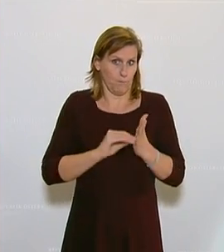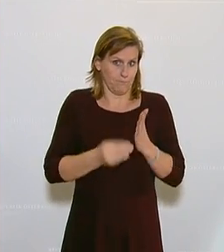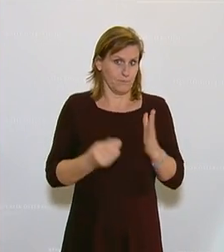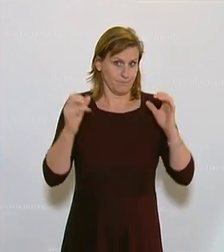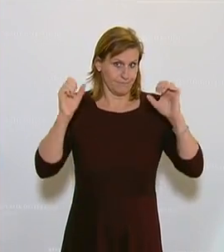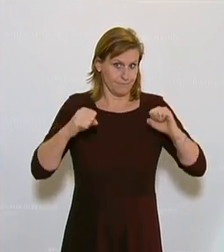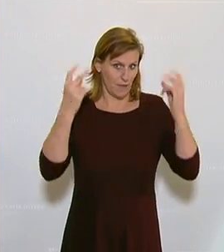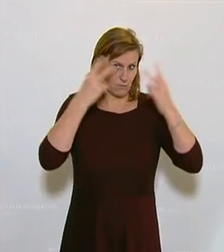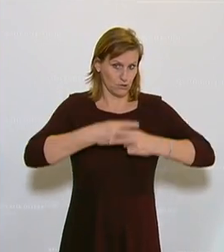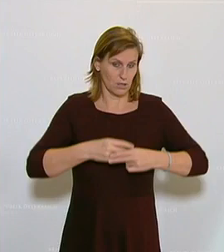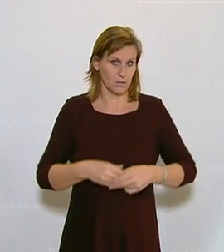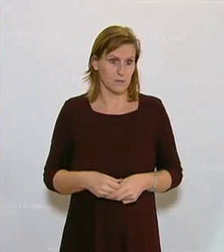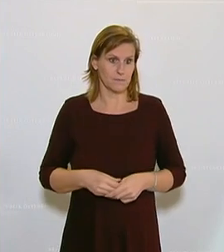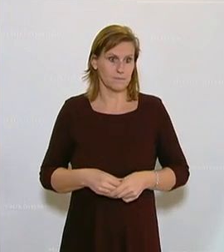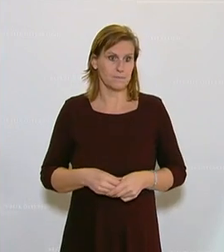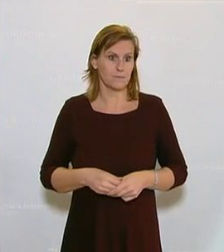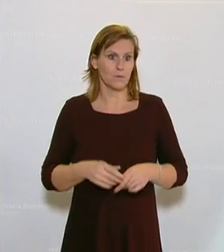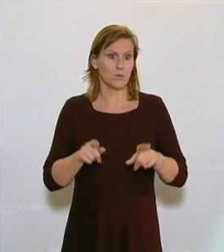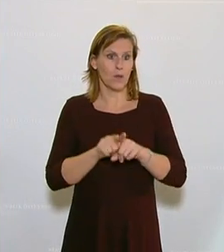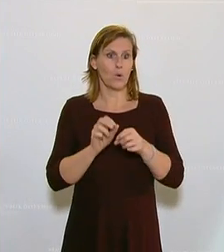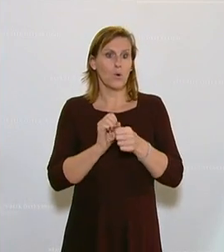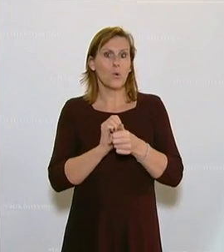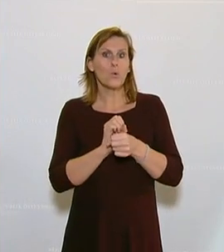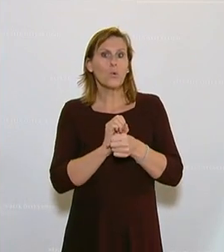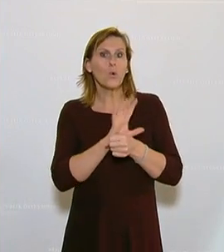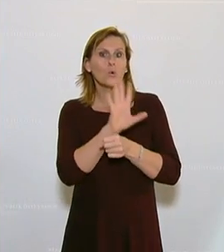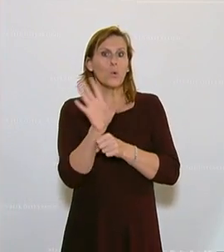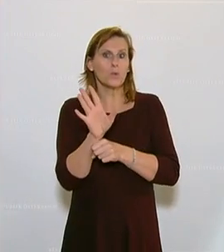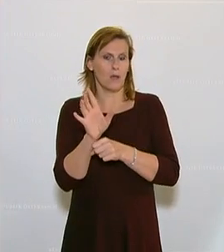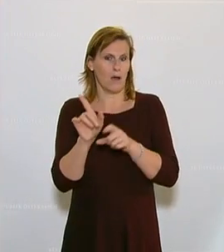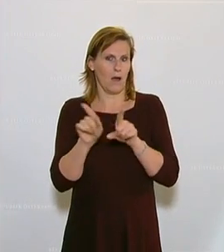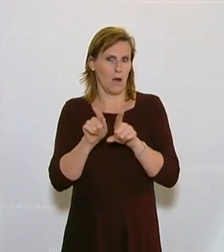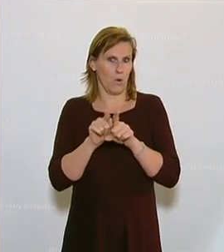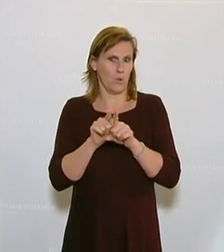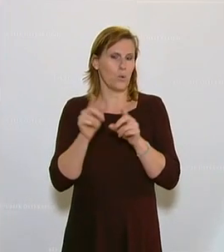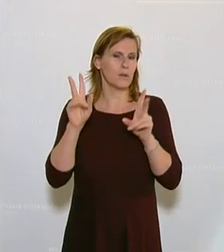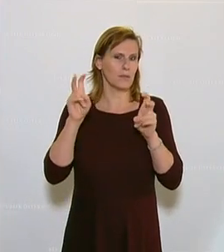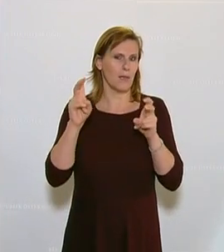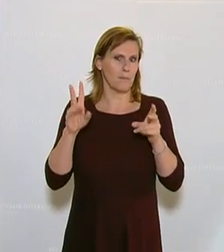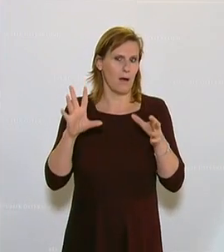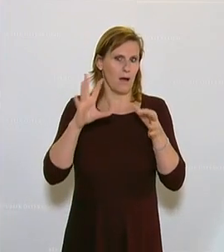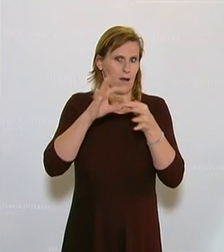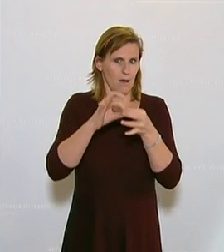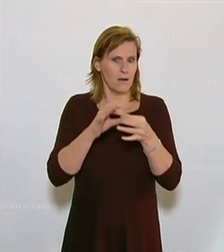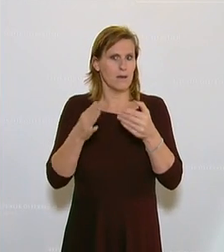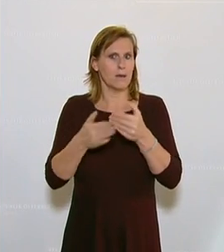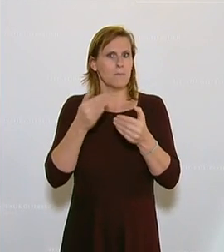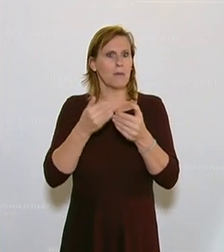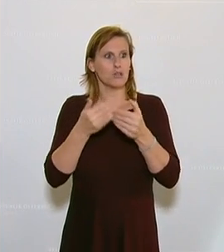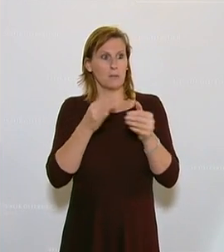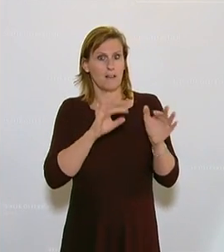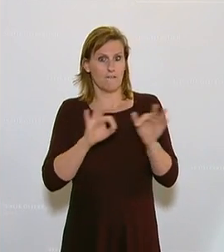ein Pomona am Rande. Wenn so ein Unternehmen jetzt dann hier